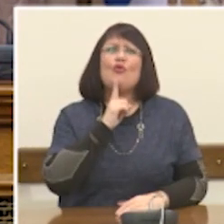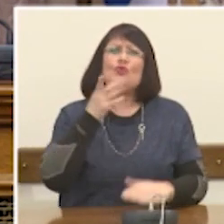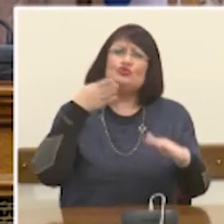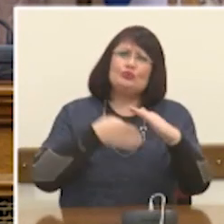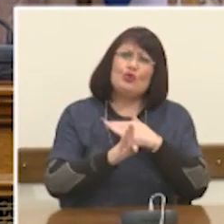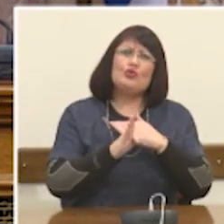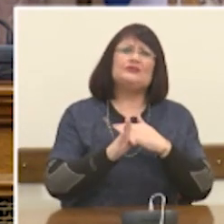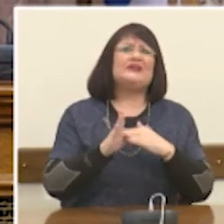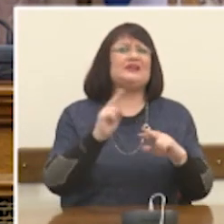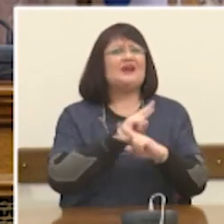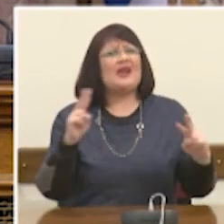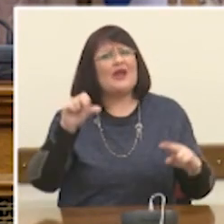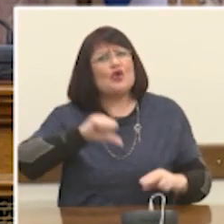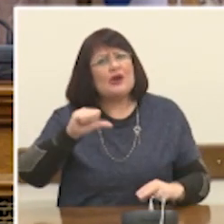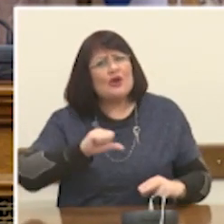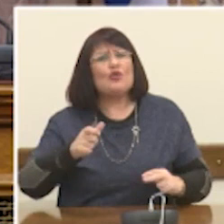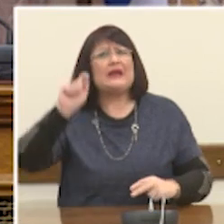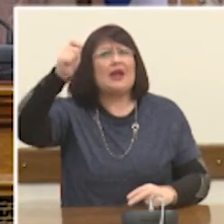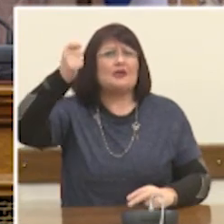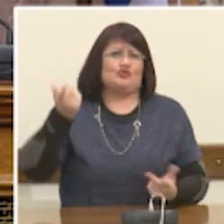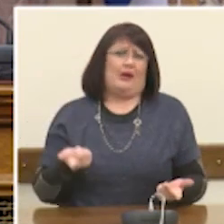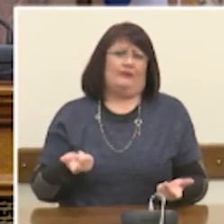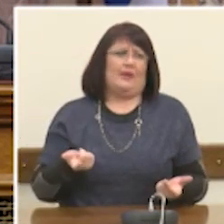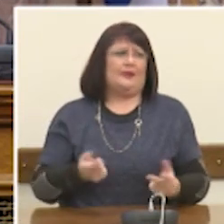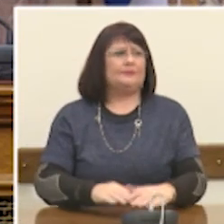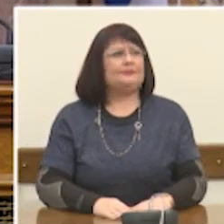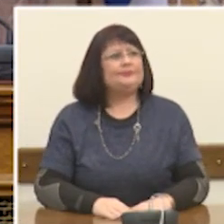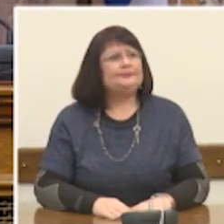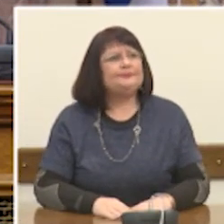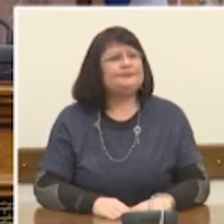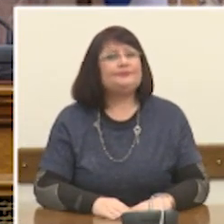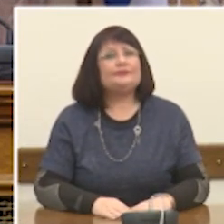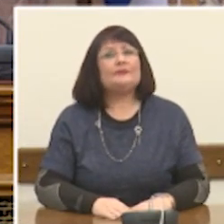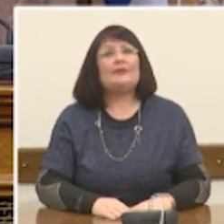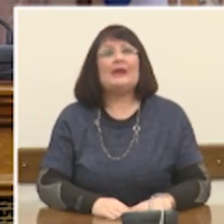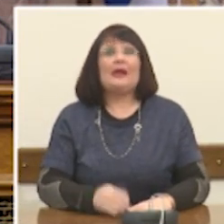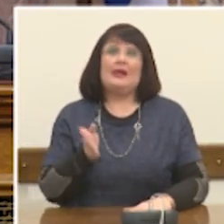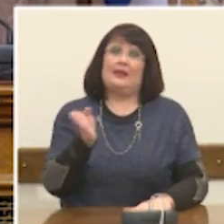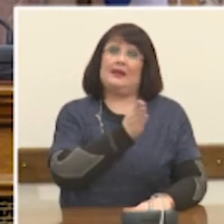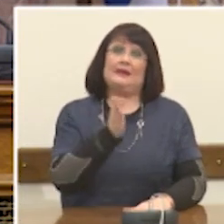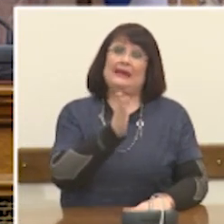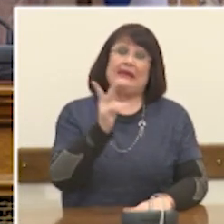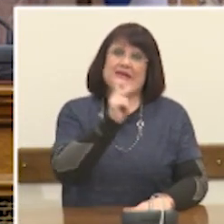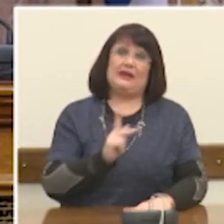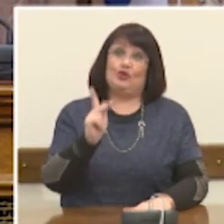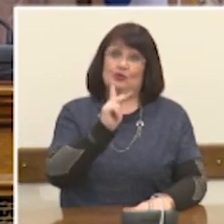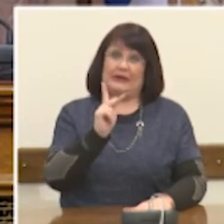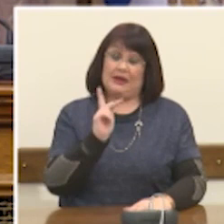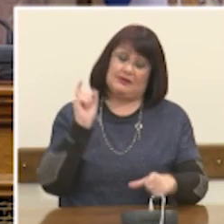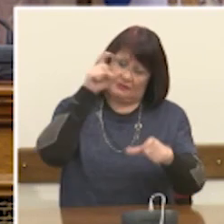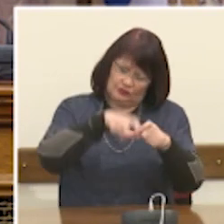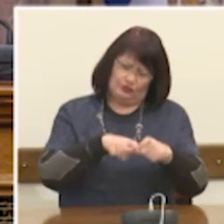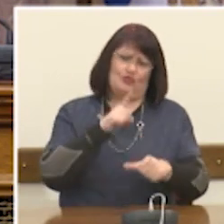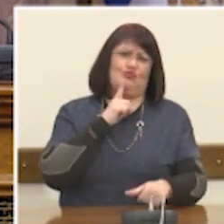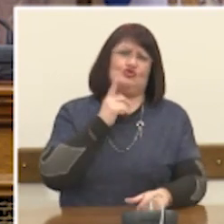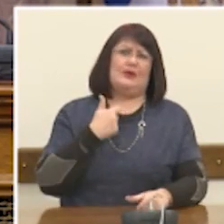νερό ή στην ηλεκτρική ενέργεια. Στις δυτικές κοινωνίες, στις οποίες ανήκει και η πατρίδα μας, οι